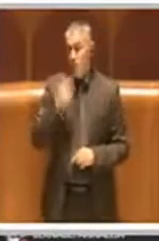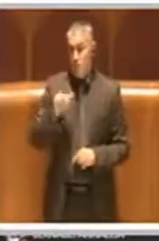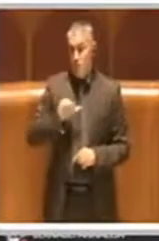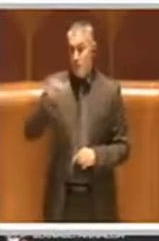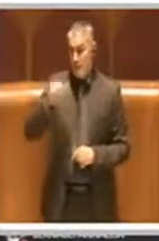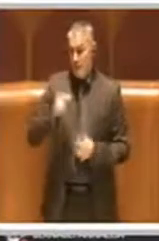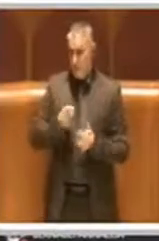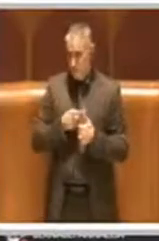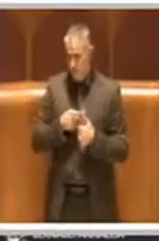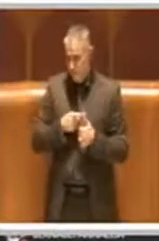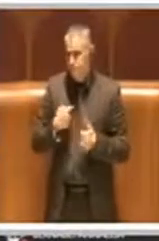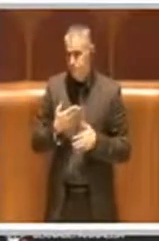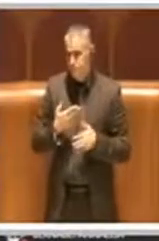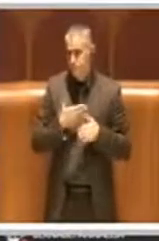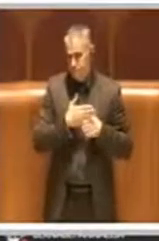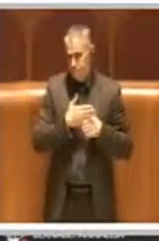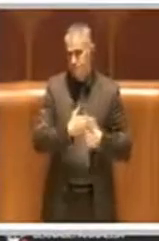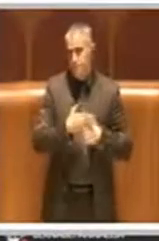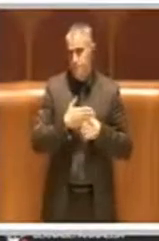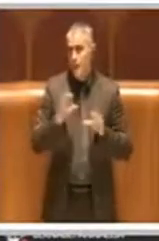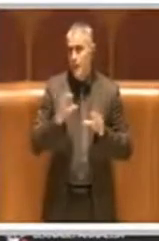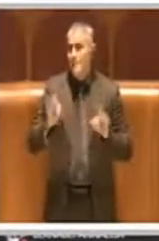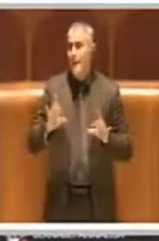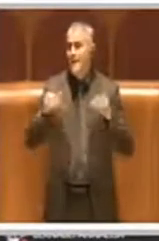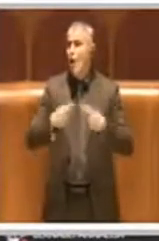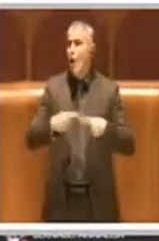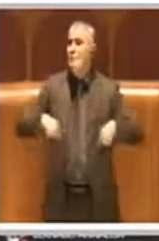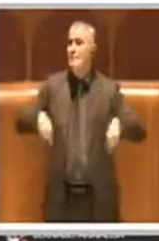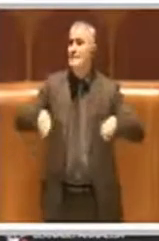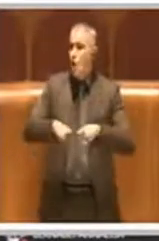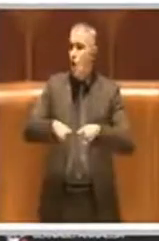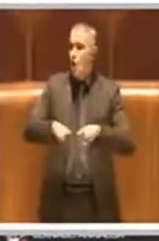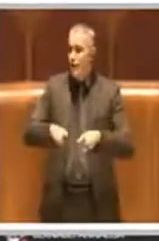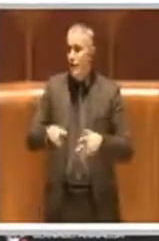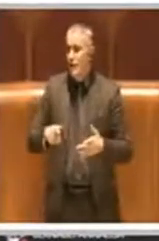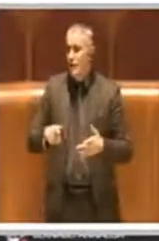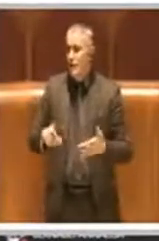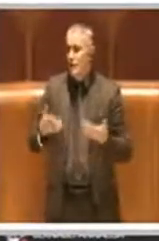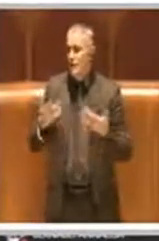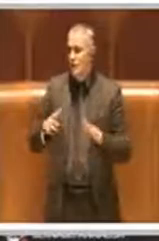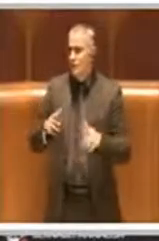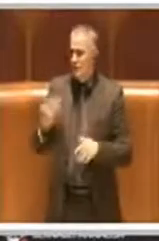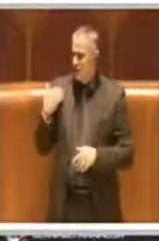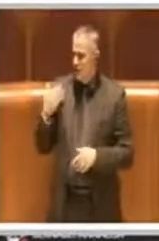ho condiviso già stamattina in Commissione quanto rappresentato dal